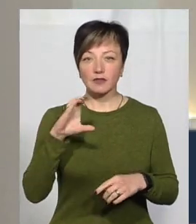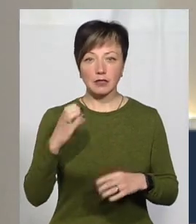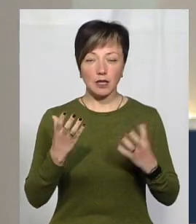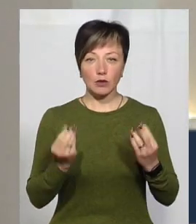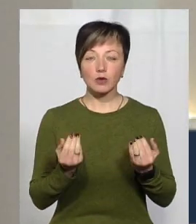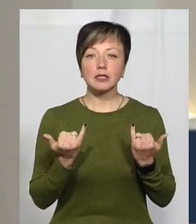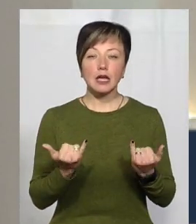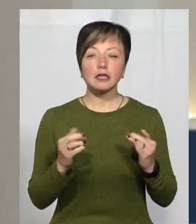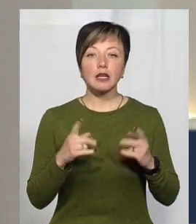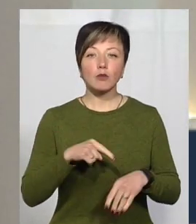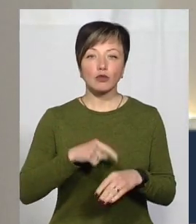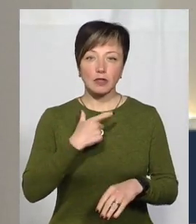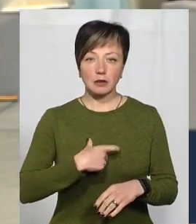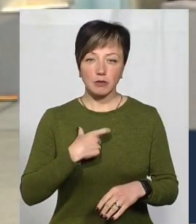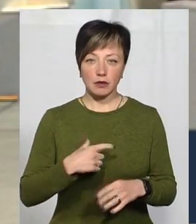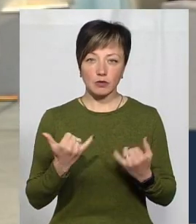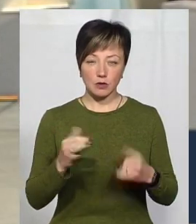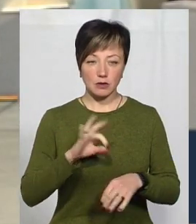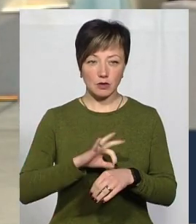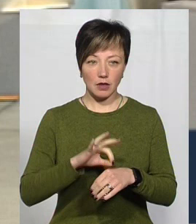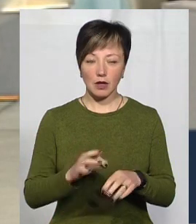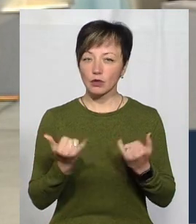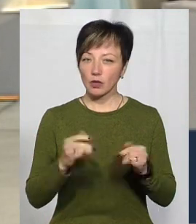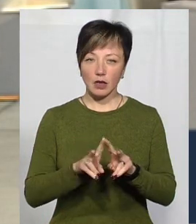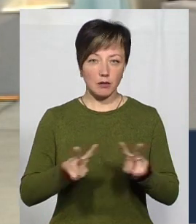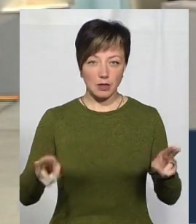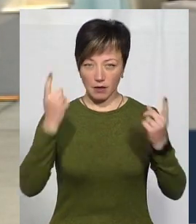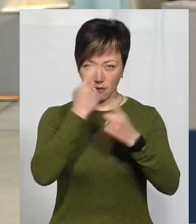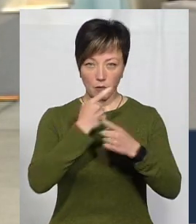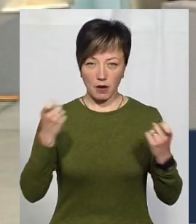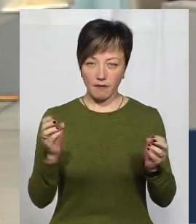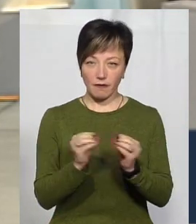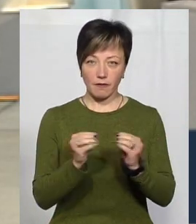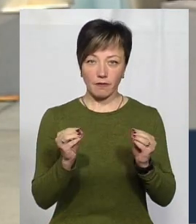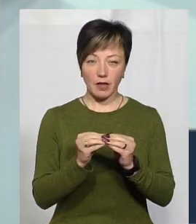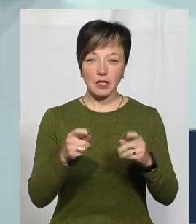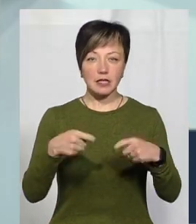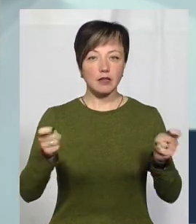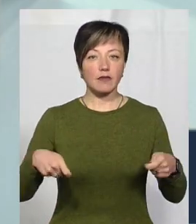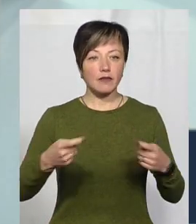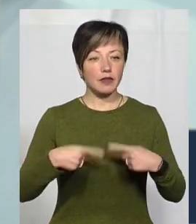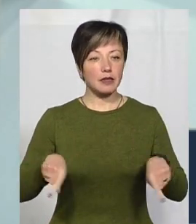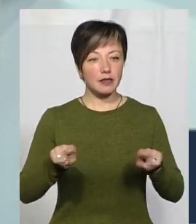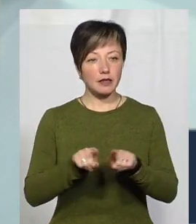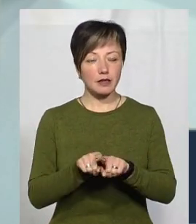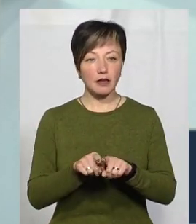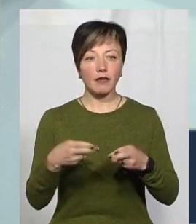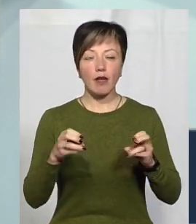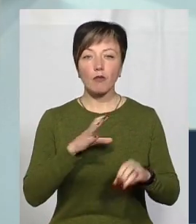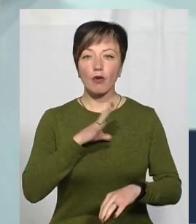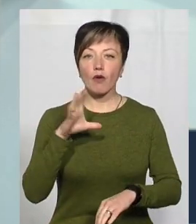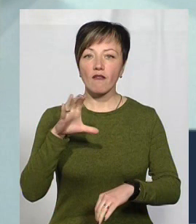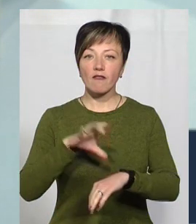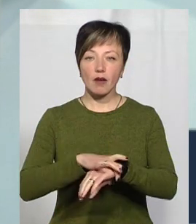середу. Як зараз себе почувають ті, хто захворіли? На сьогодні така ж сама інформація завідувачу відділенням, де було